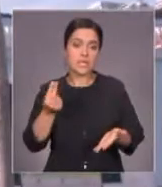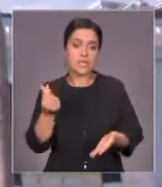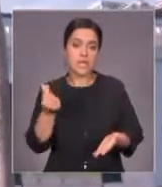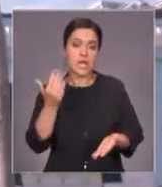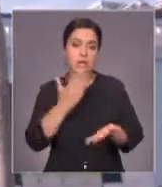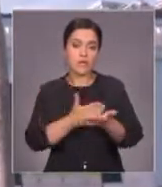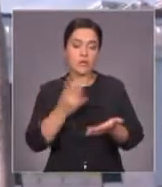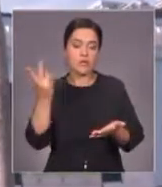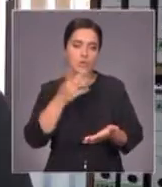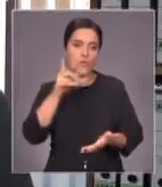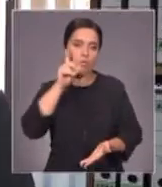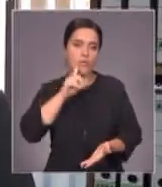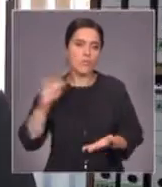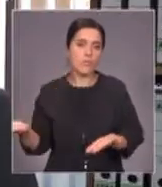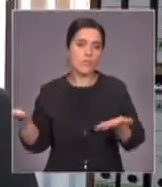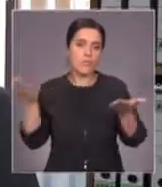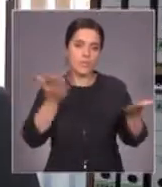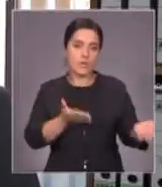привлекательной для туристов.